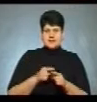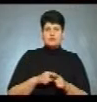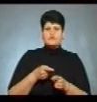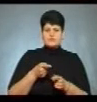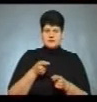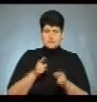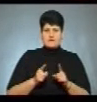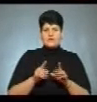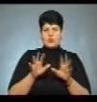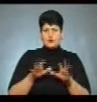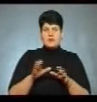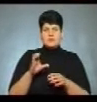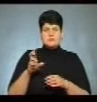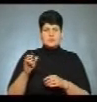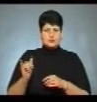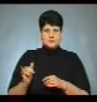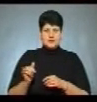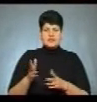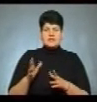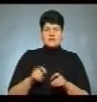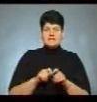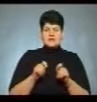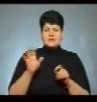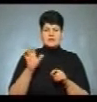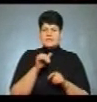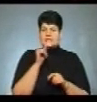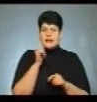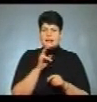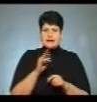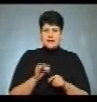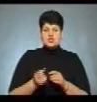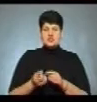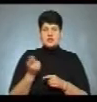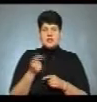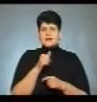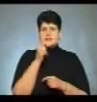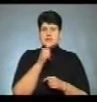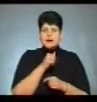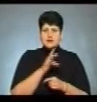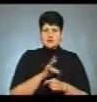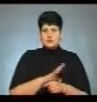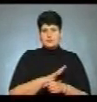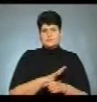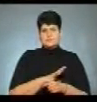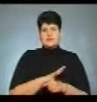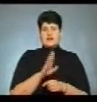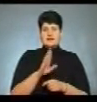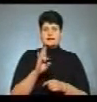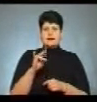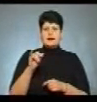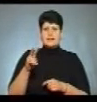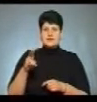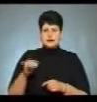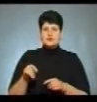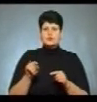безпеки України, який відкрив ці тайники, джерела, засекречені. Валентин Наливайченко